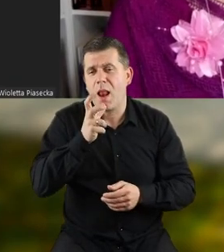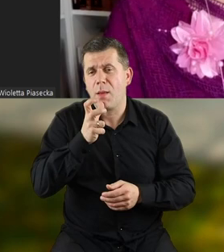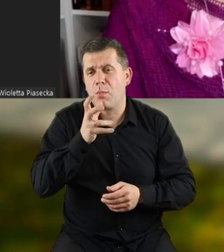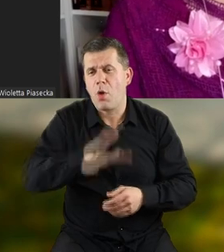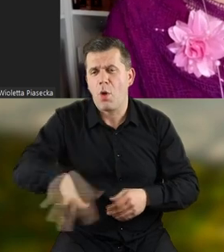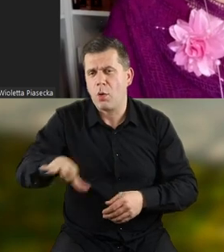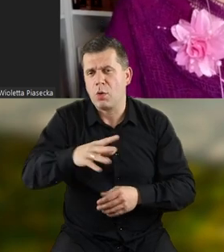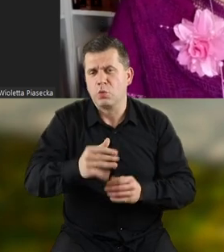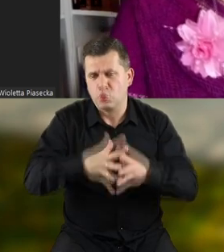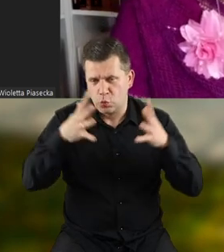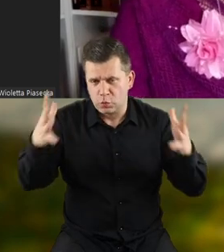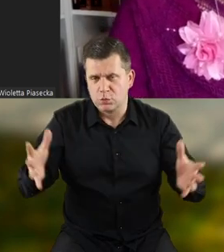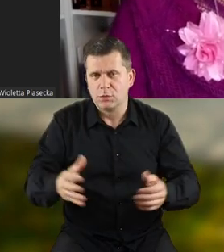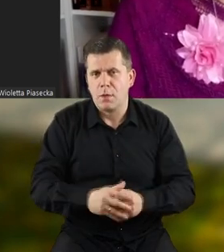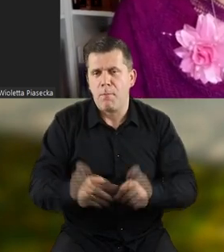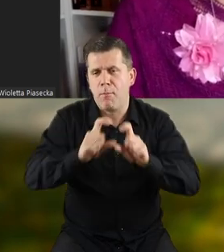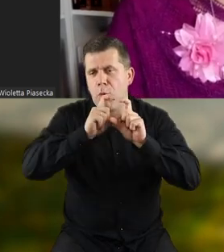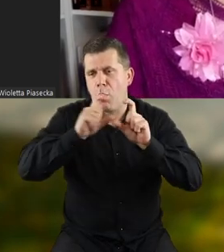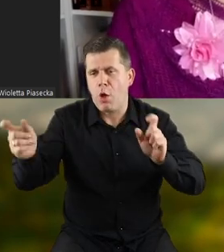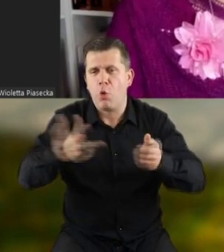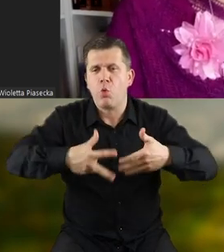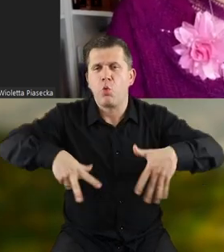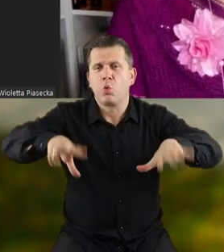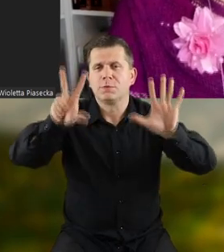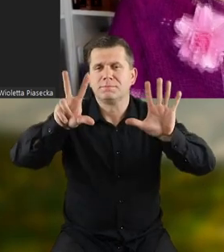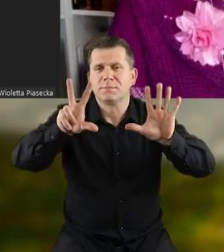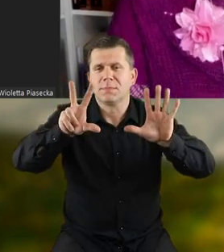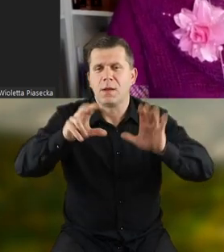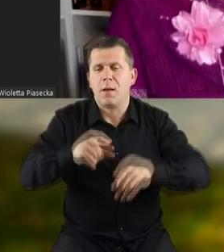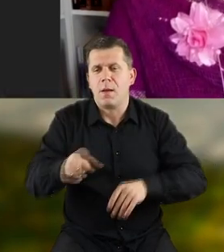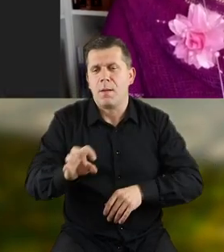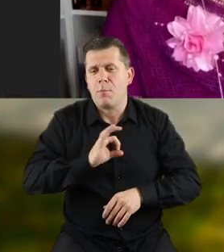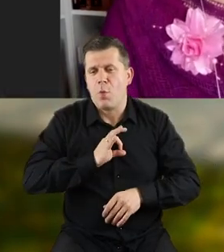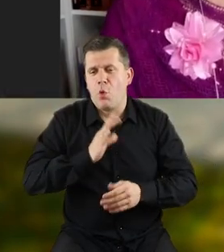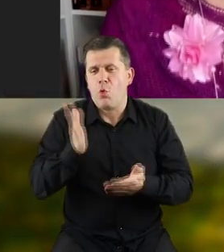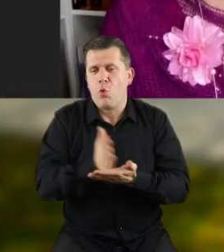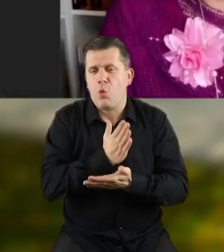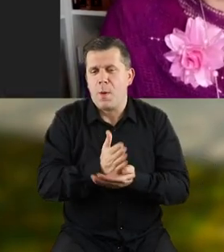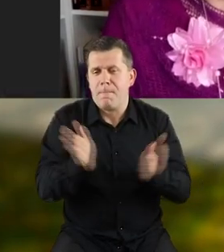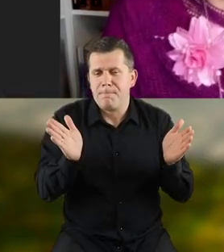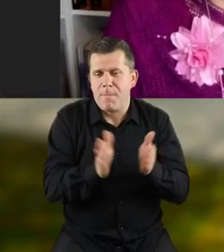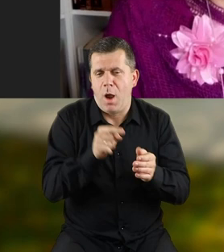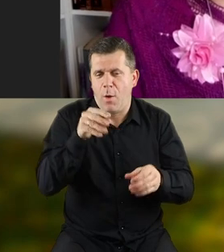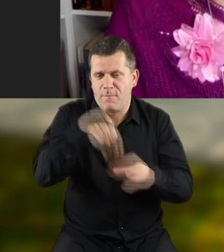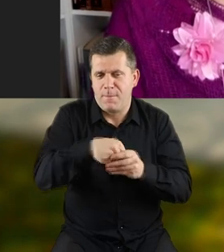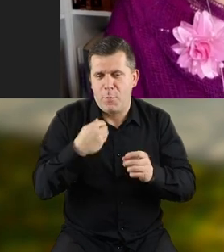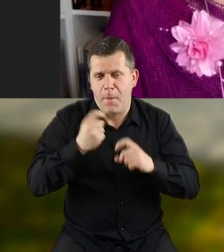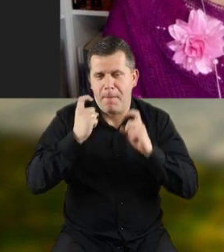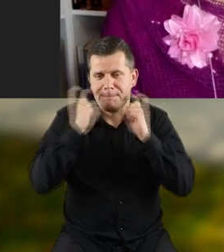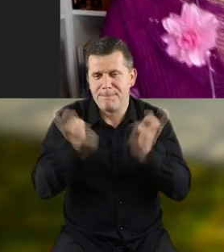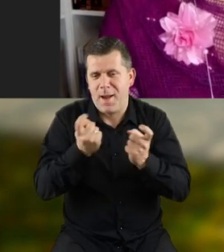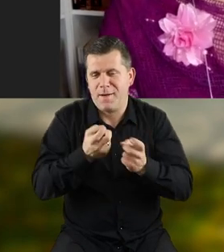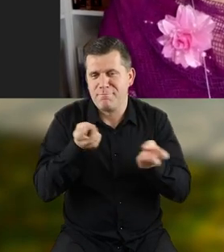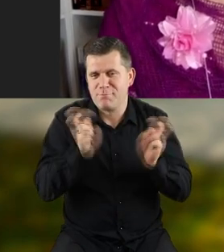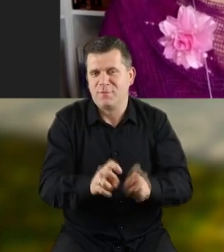takim dużym mieście, w bloku na ósmym piętrze. W mojej małej kuchni powstawały bajki.